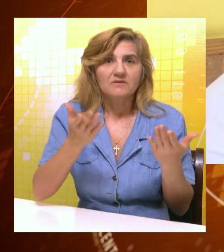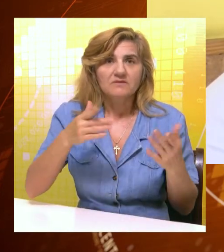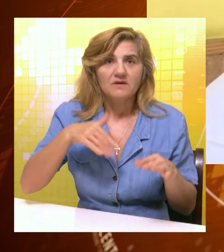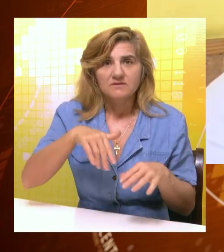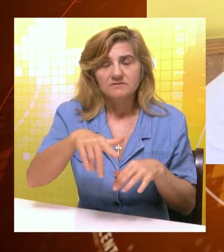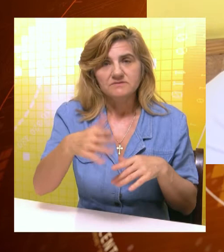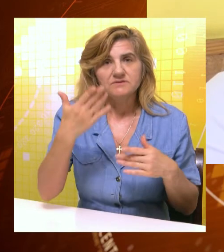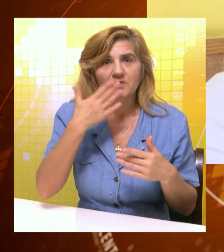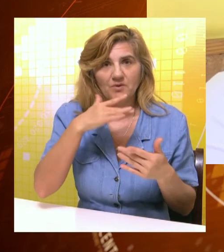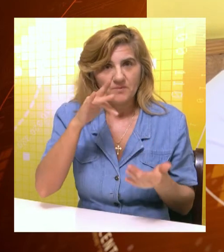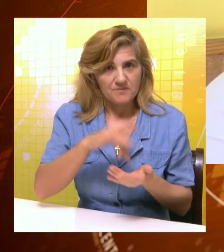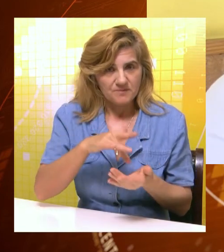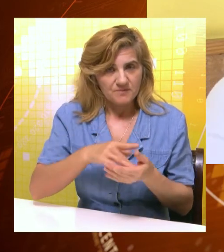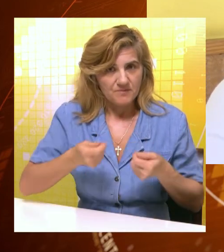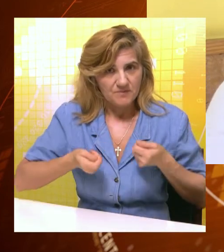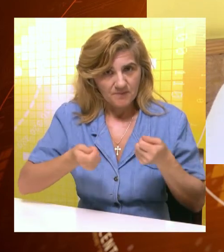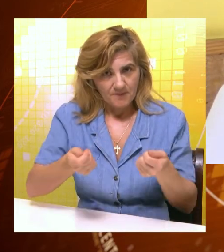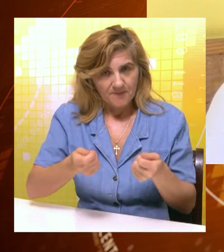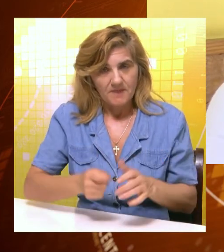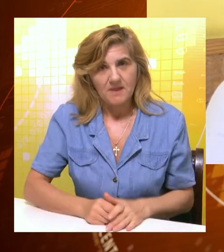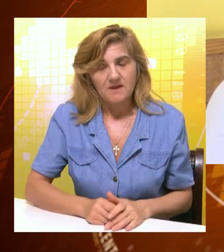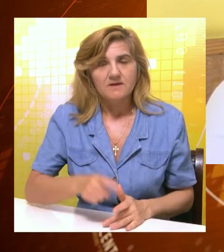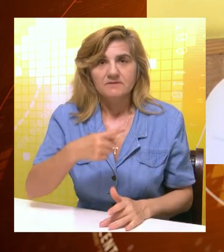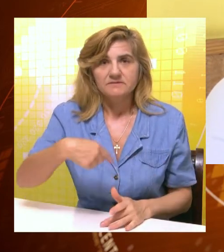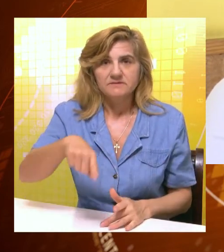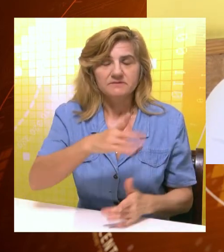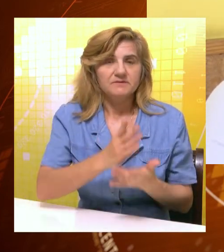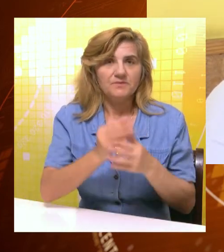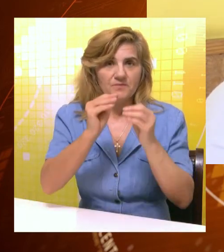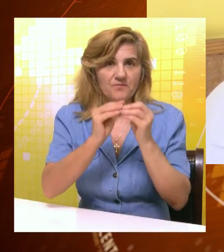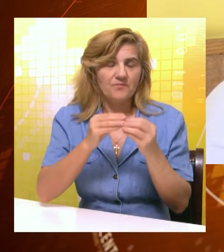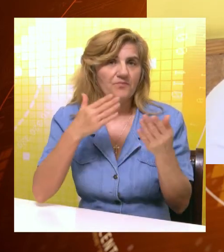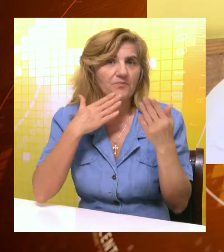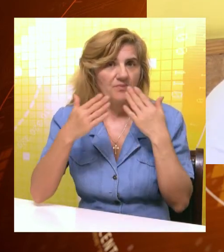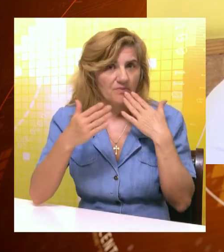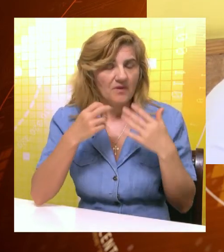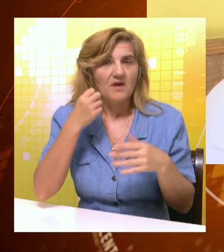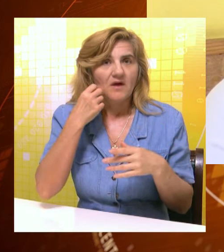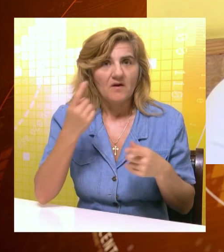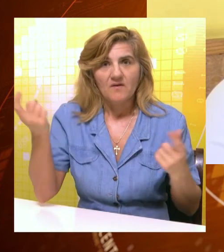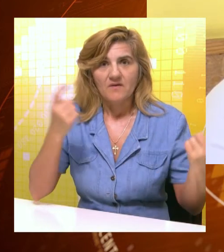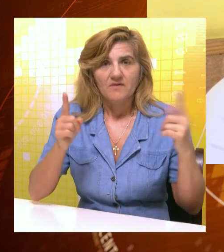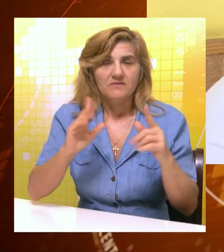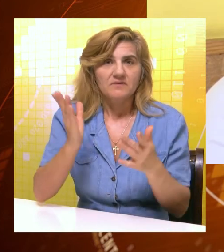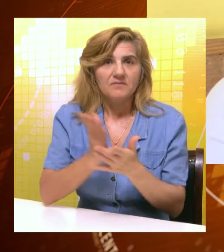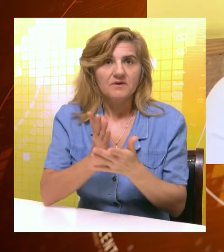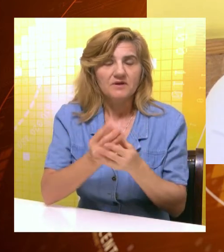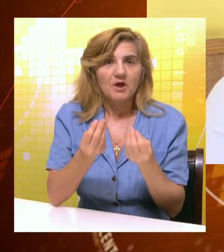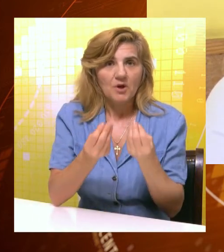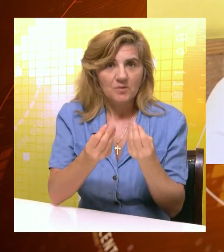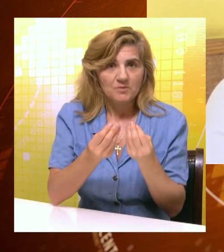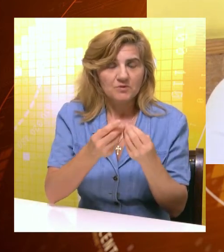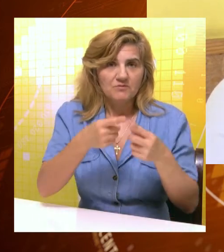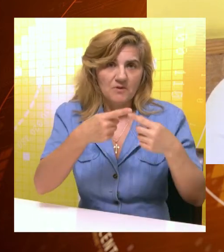Mi smo to tako odredili da na roditeljskom sastanku dogovorili smo se koje odeljenje kad dolazi, da se ne stvaraju gužve